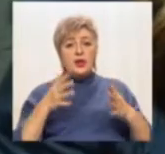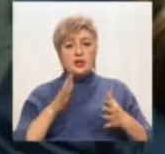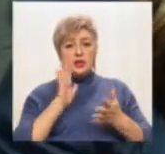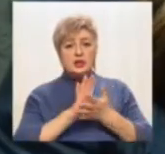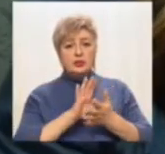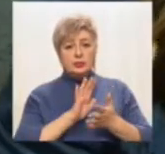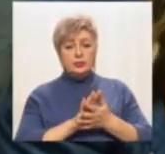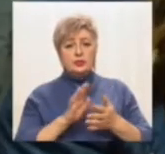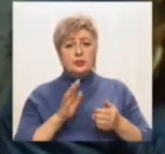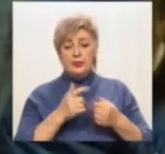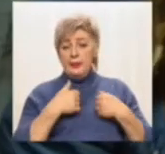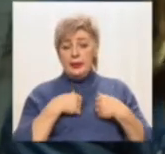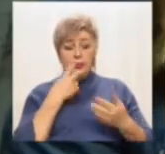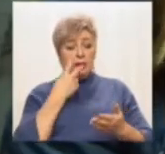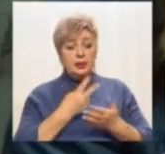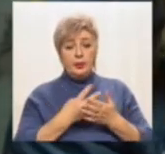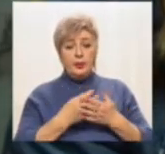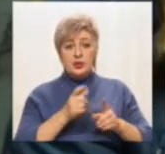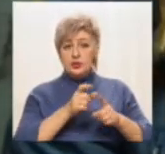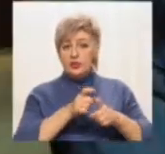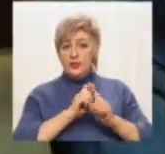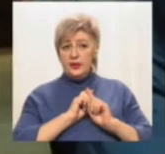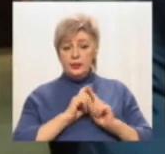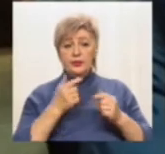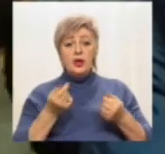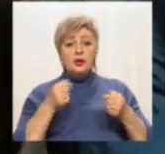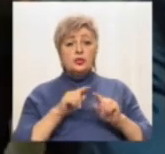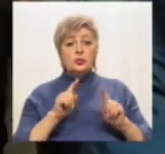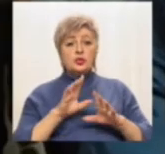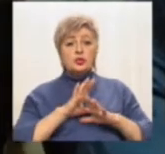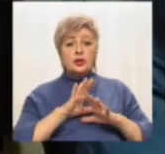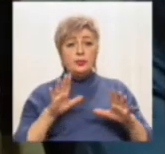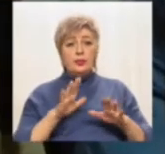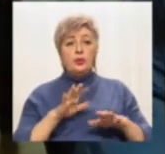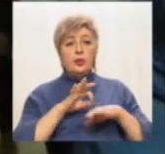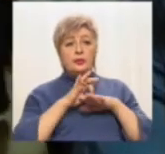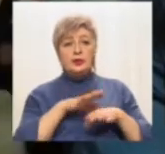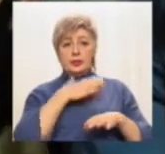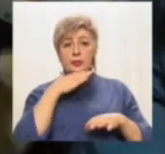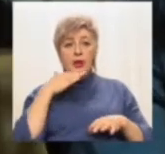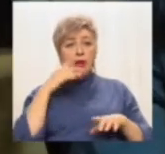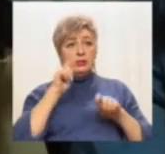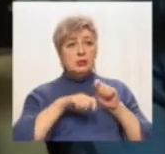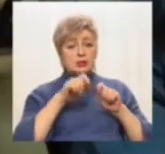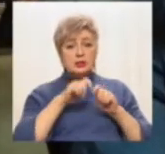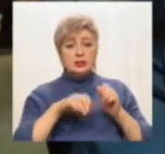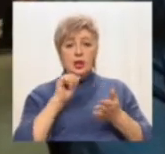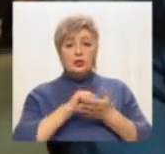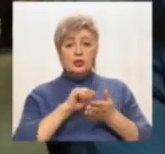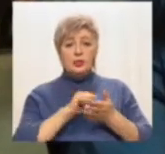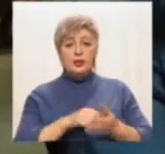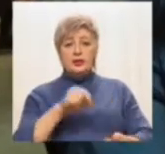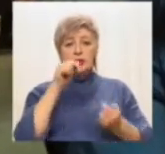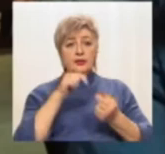не побачили на нього відповіді, тому що не було проведено багато досліджень. Документи не відповідають